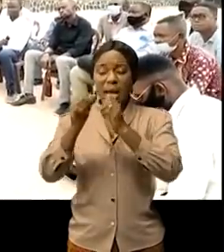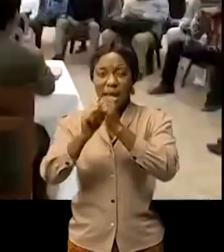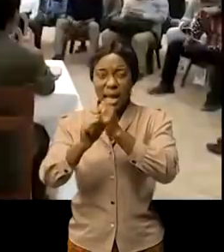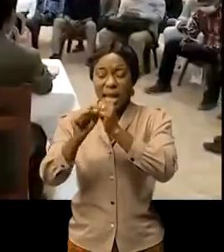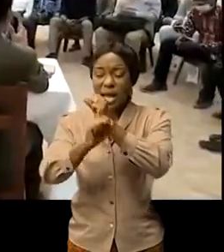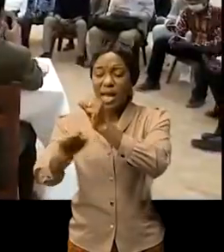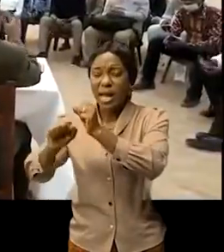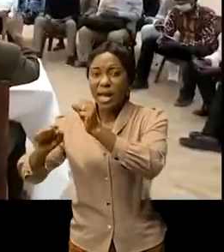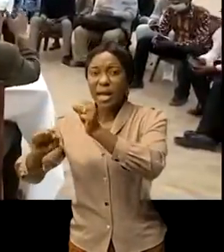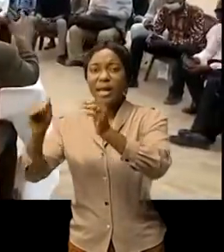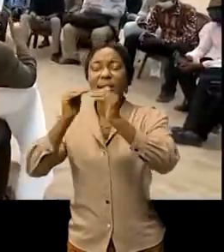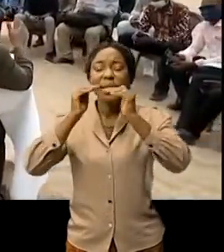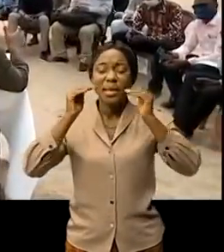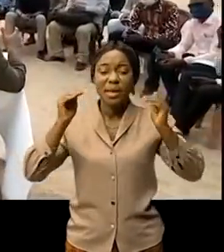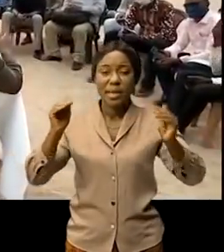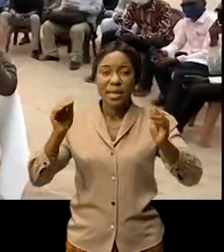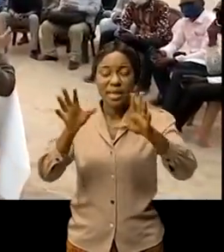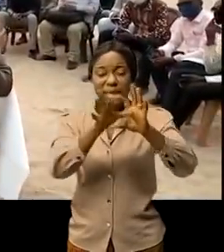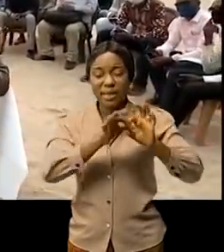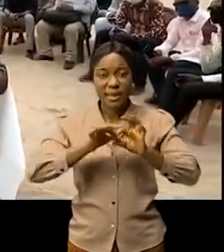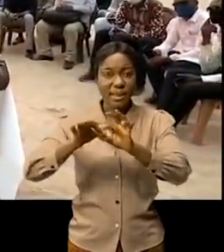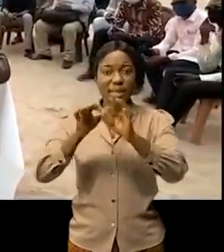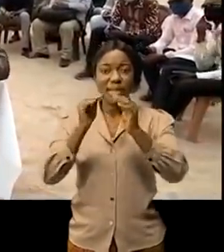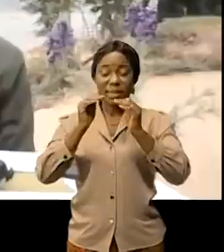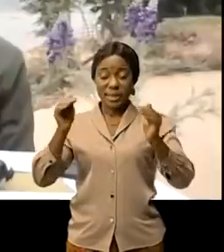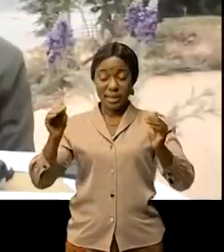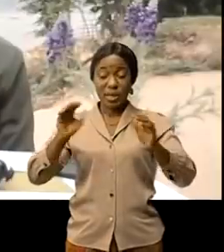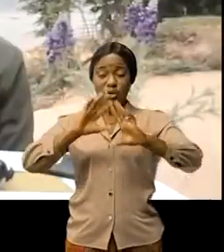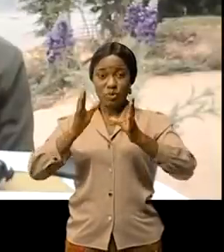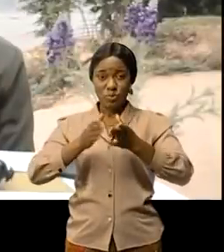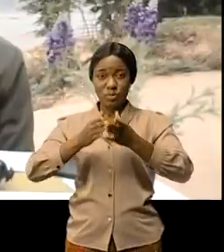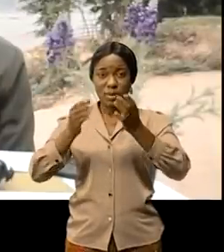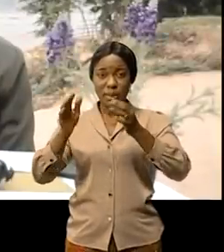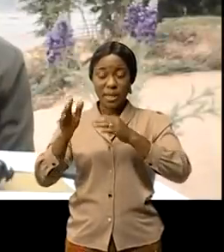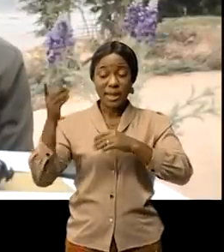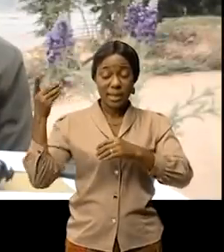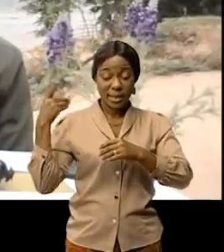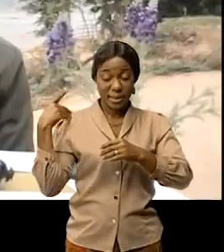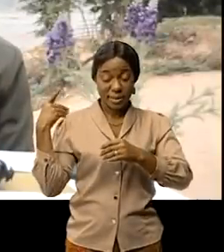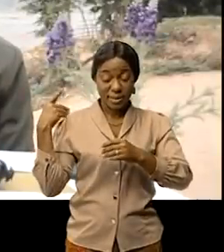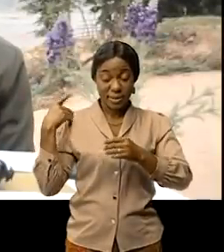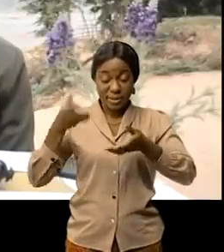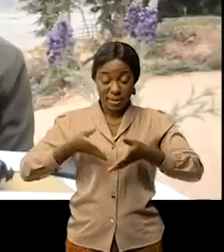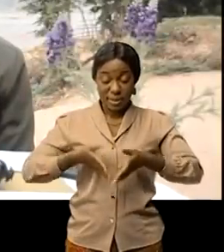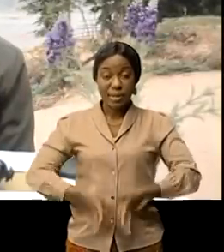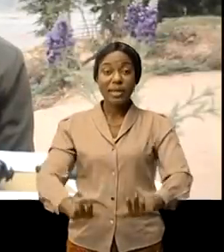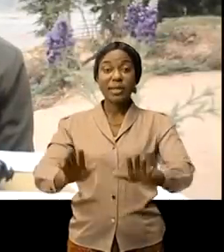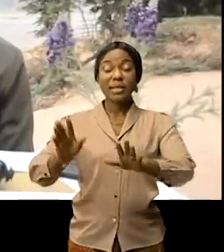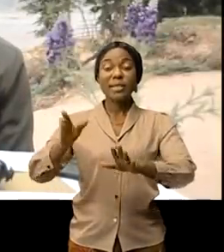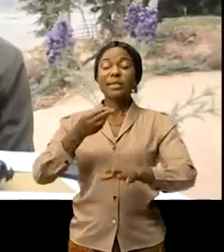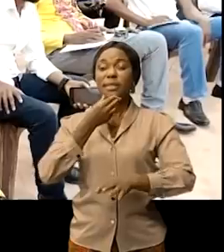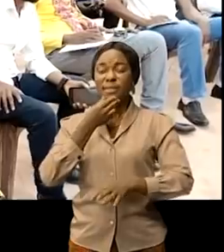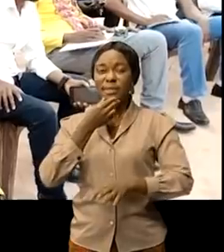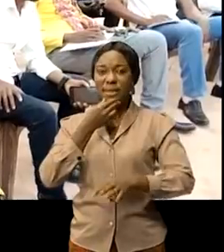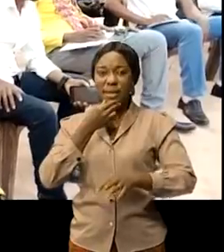la tolérance et le vivre ensemble entre les filles et fils du Kassai l'honorable député national honoré Révariste Véti a